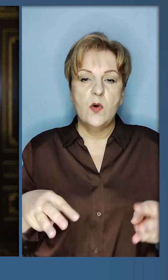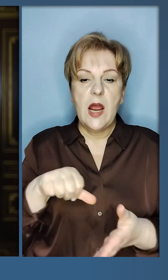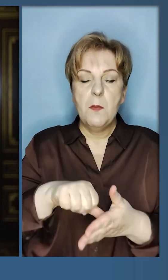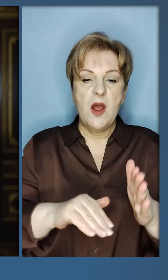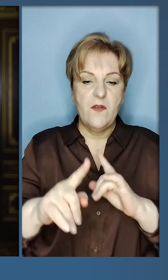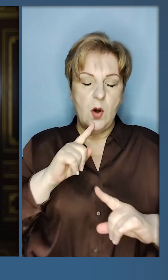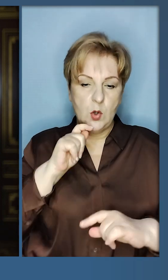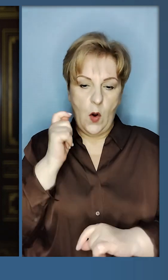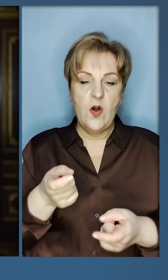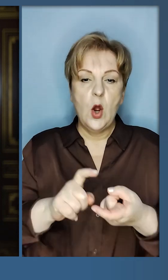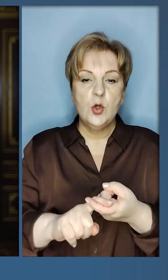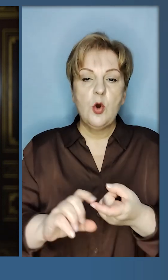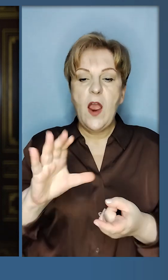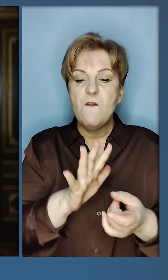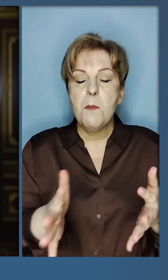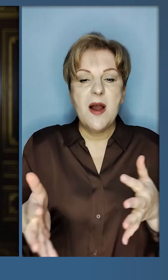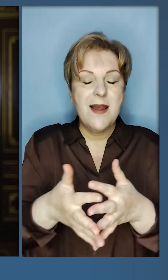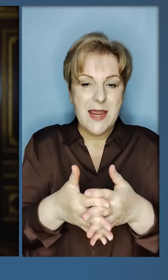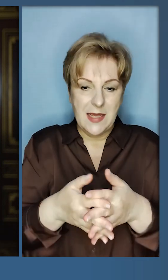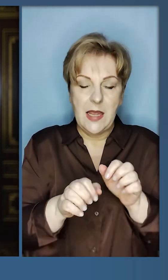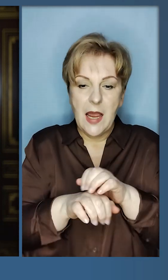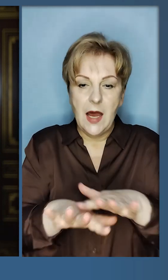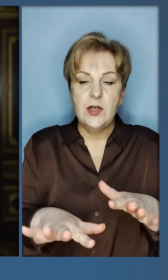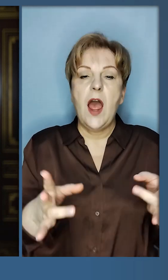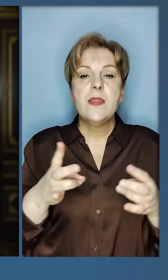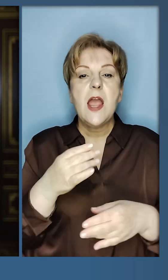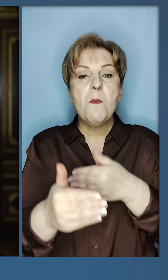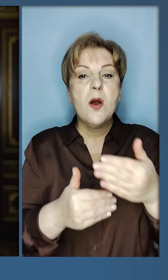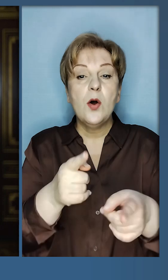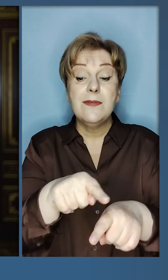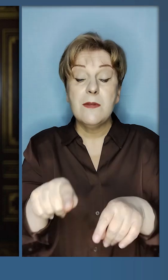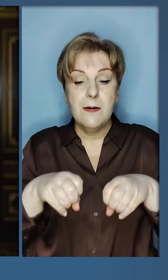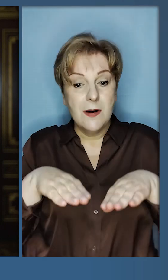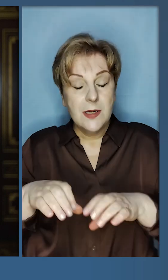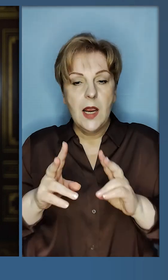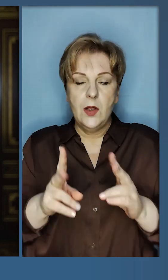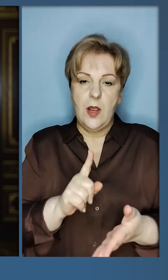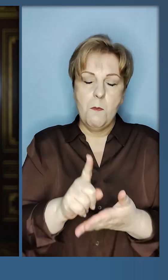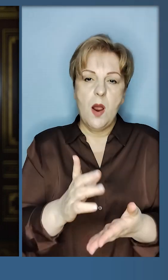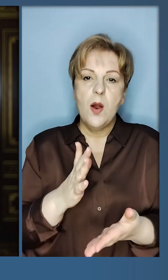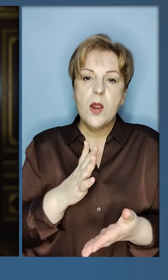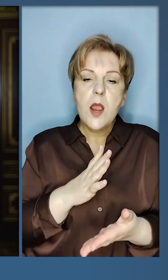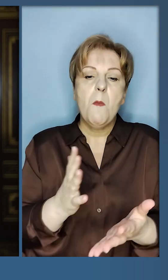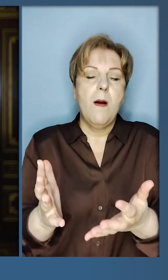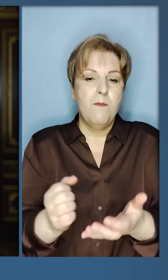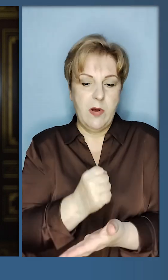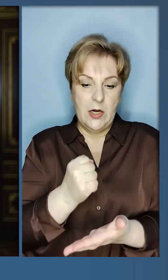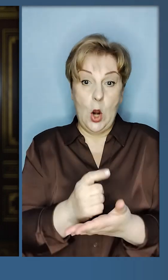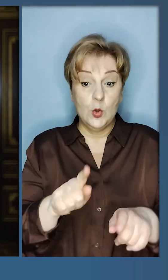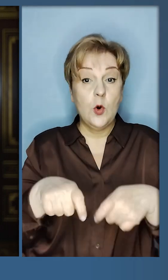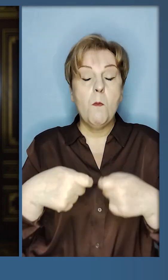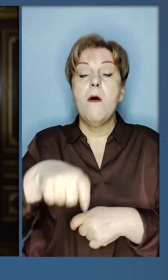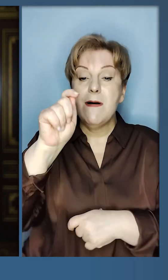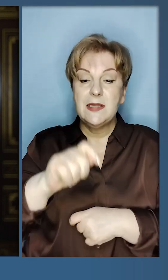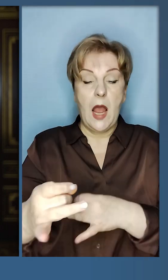Верховної Ради України щодо європейської інтеграції, необхідних кроків, саме тих рішень, які мають бути прийняті,